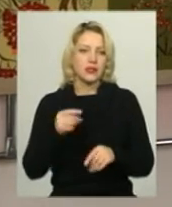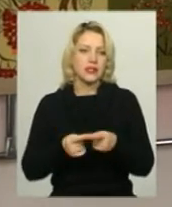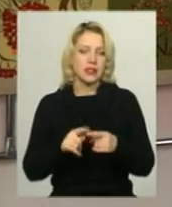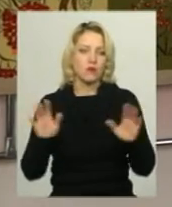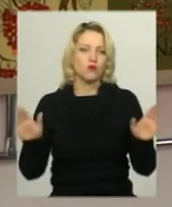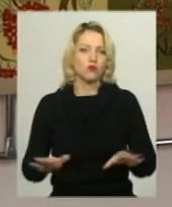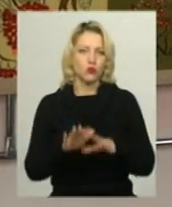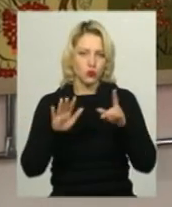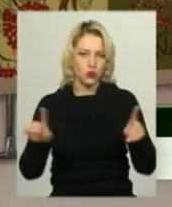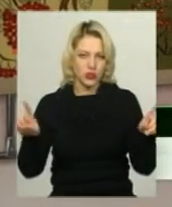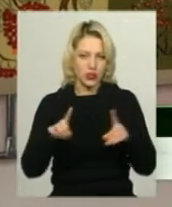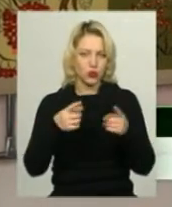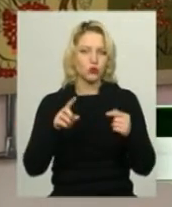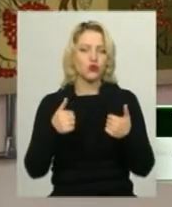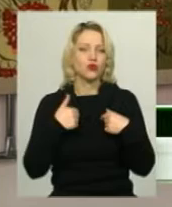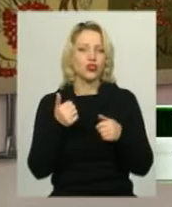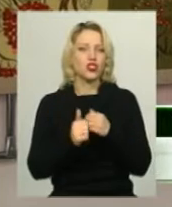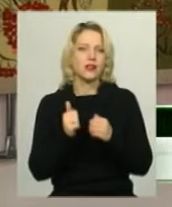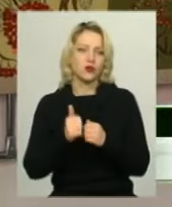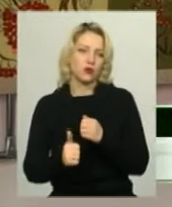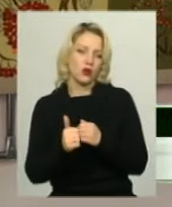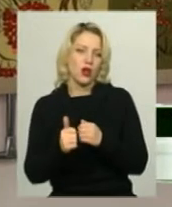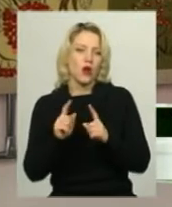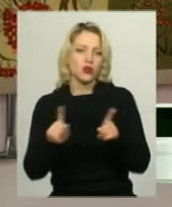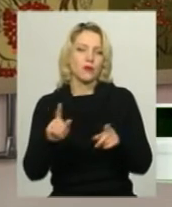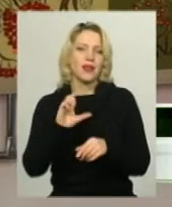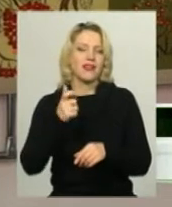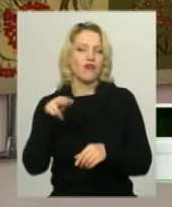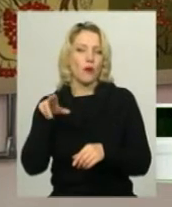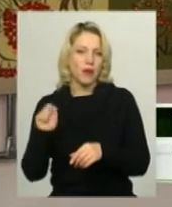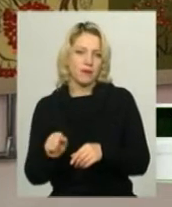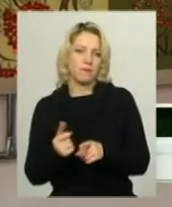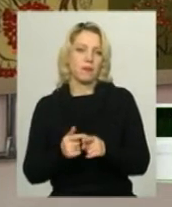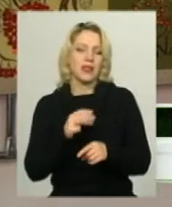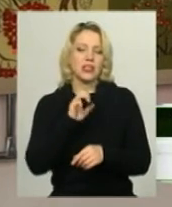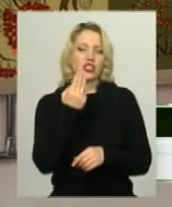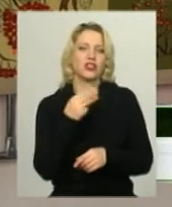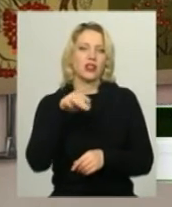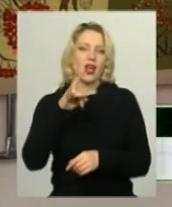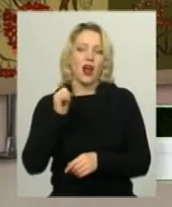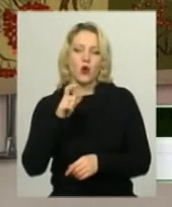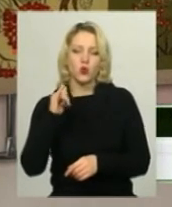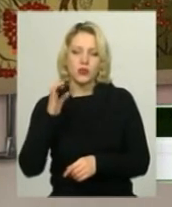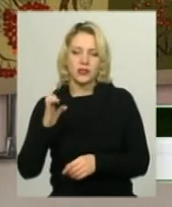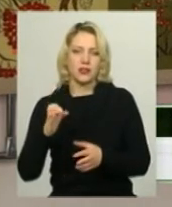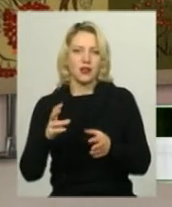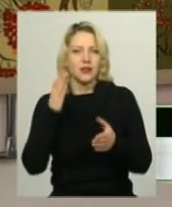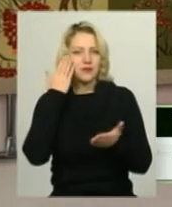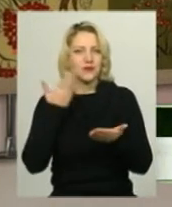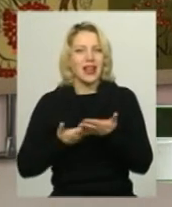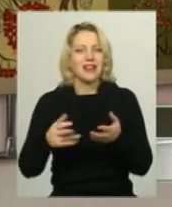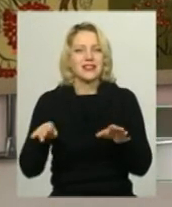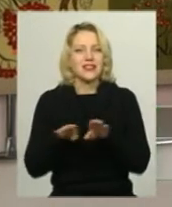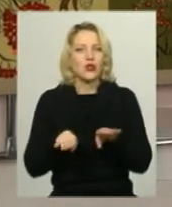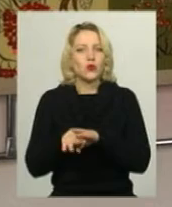музики, бо дуже часто, особливо в Європі, Йоган Штраус асоціюється, скоріше з